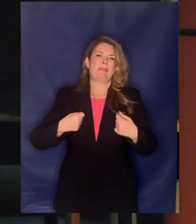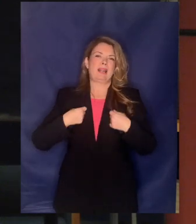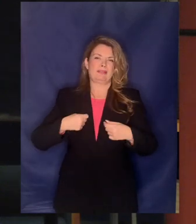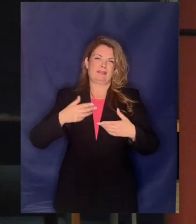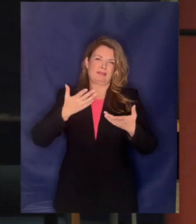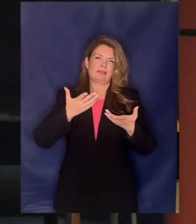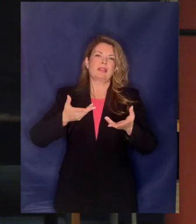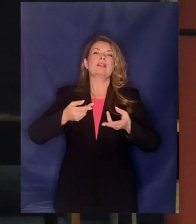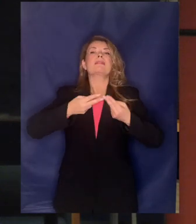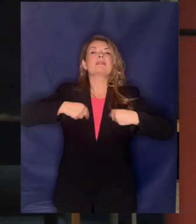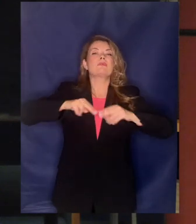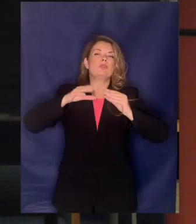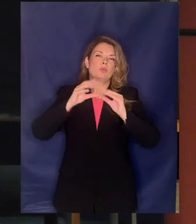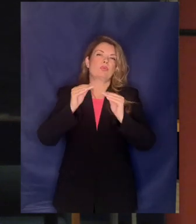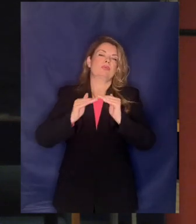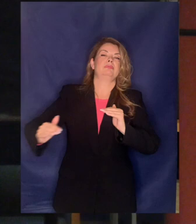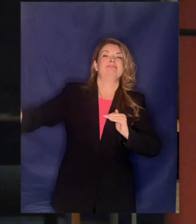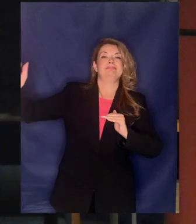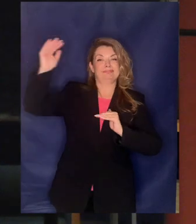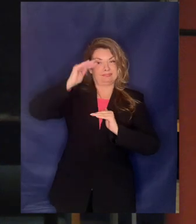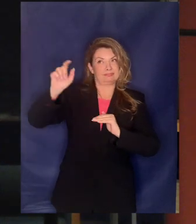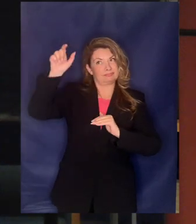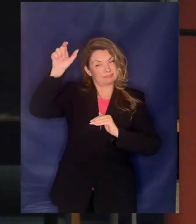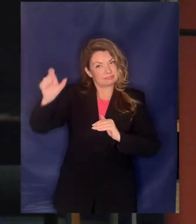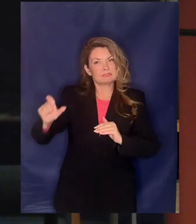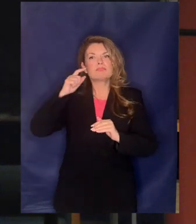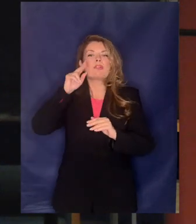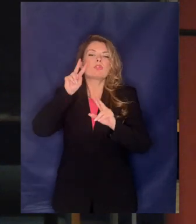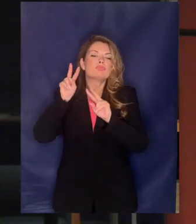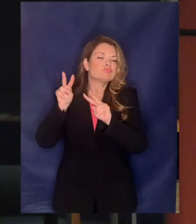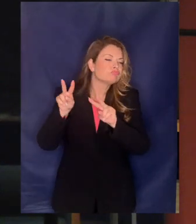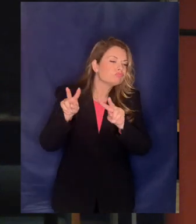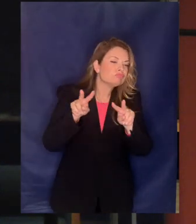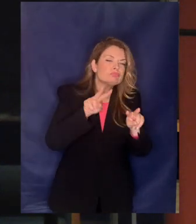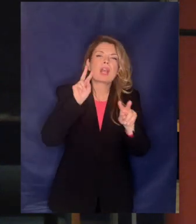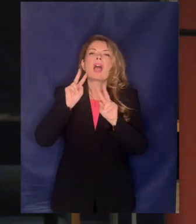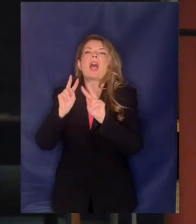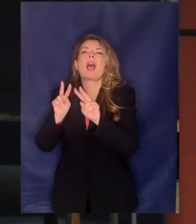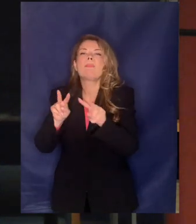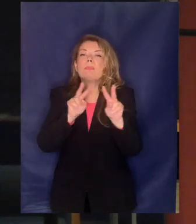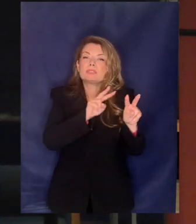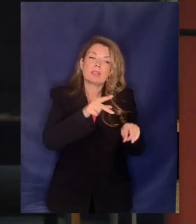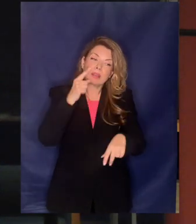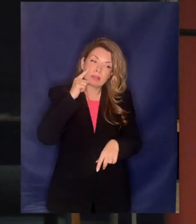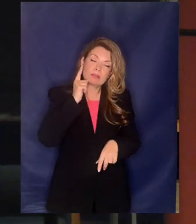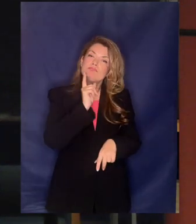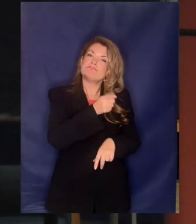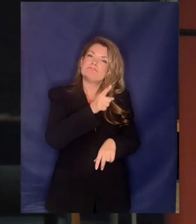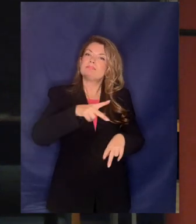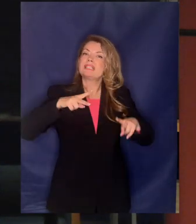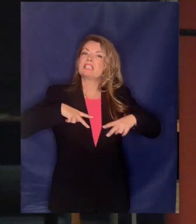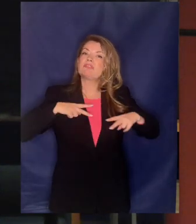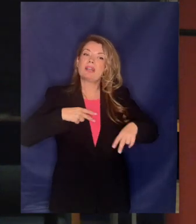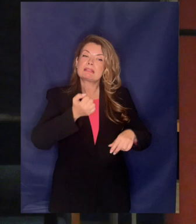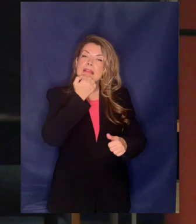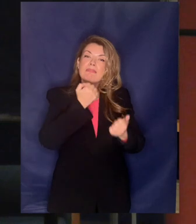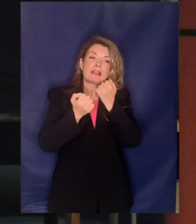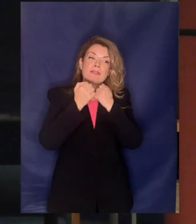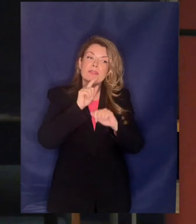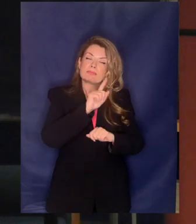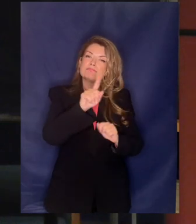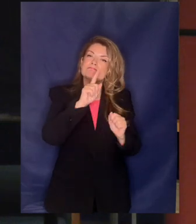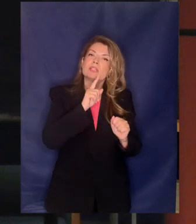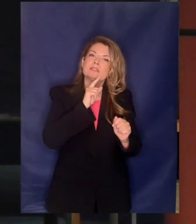δηλαδή είναι ένα συμβούλιο το οποίο ακριβώς επιτάσσει στην κυβέρνηση να συμμορφωθεί με αυτά τα οποία έχει